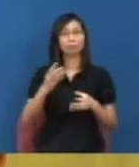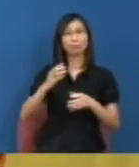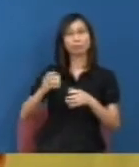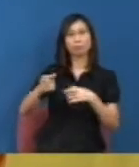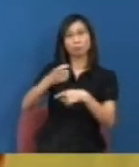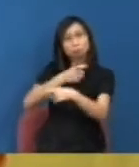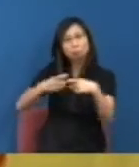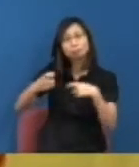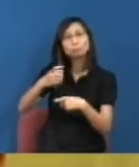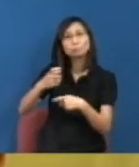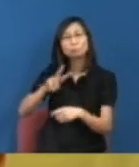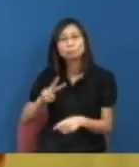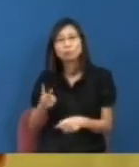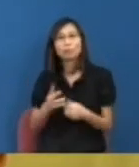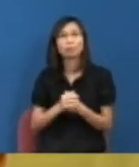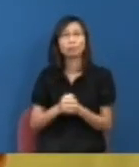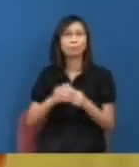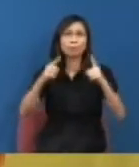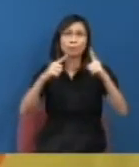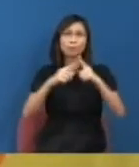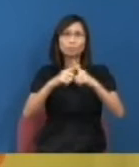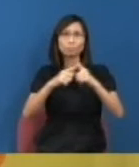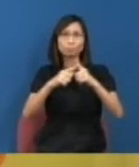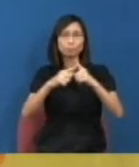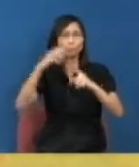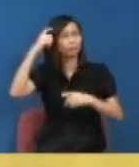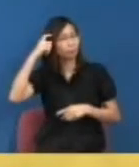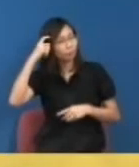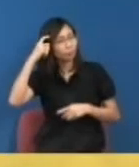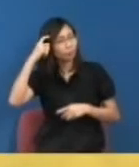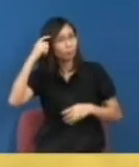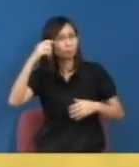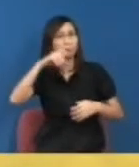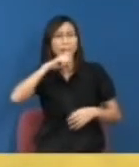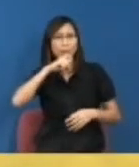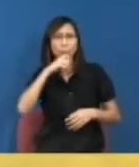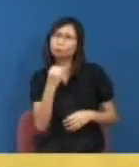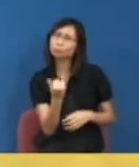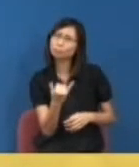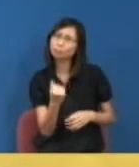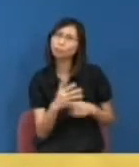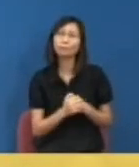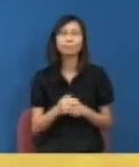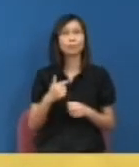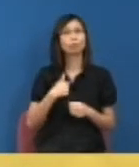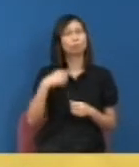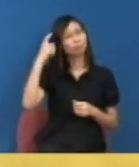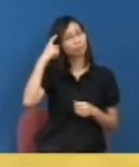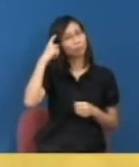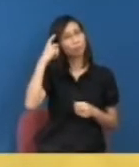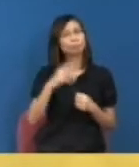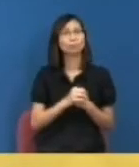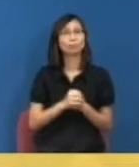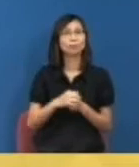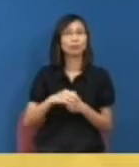不能夠容納於那種人民精神的存在我想尤其戴翠爾和列根的新